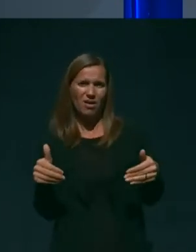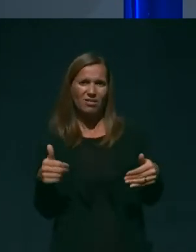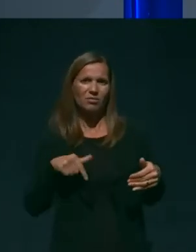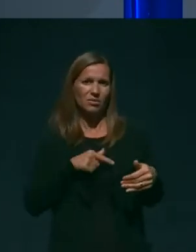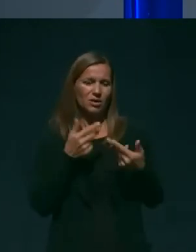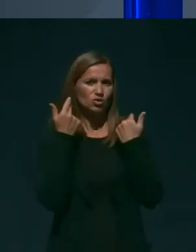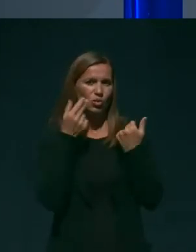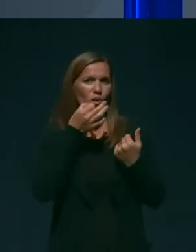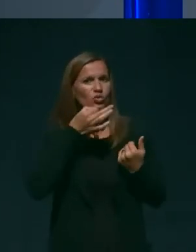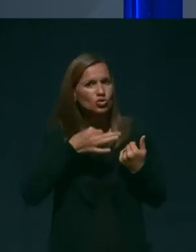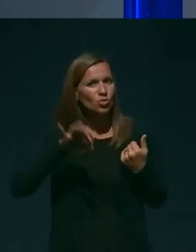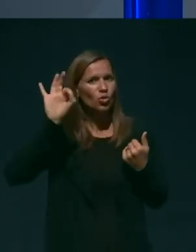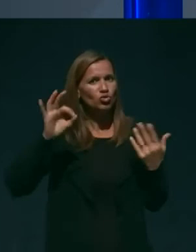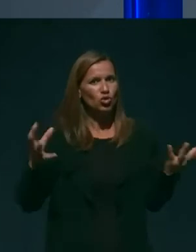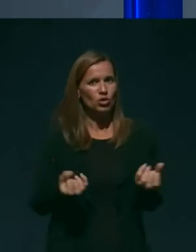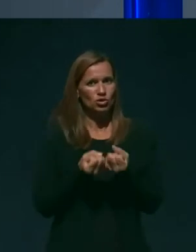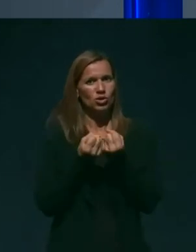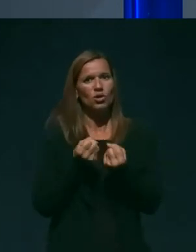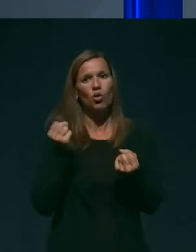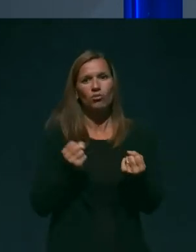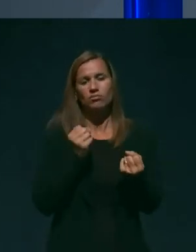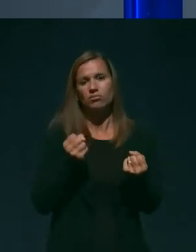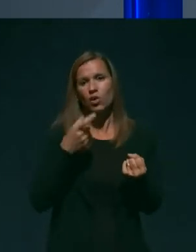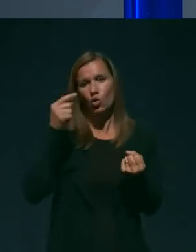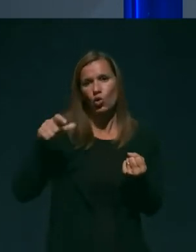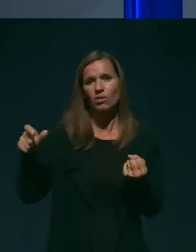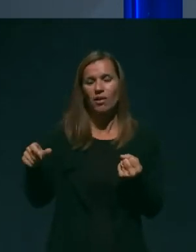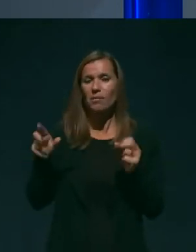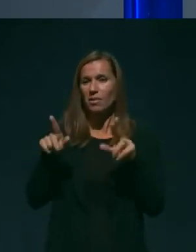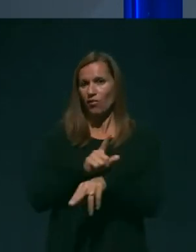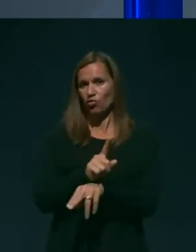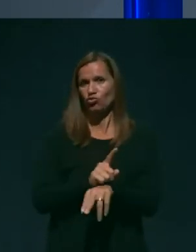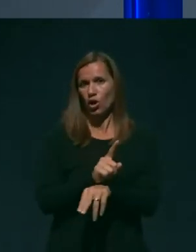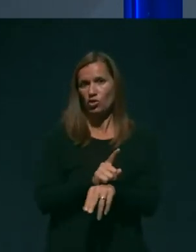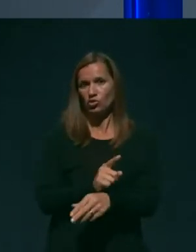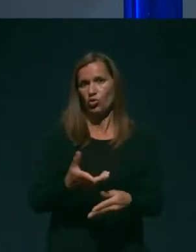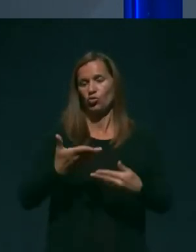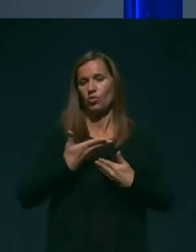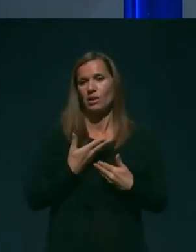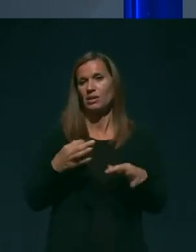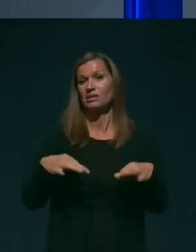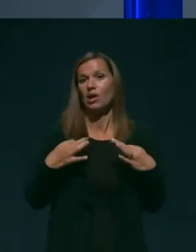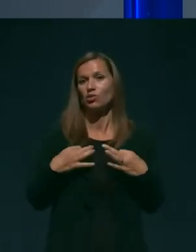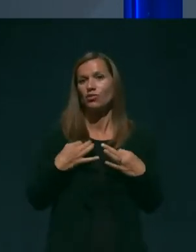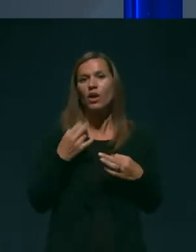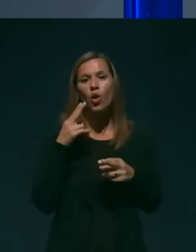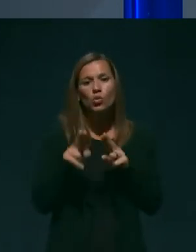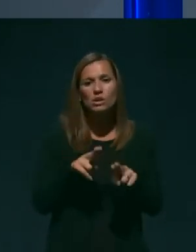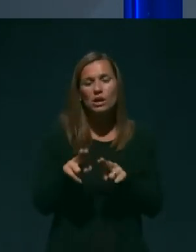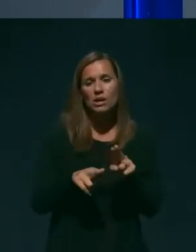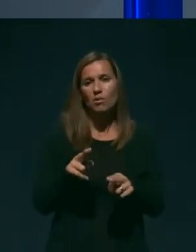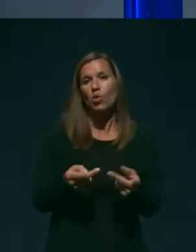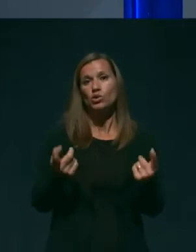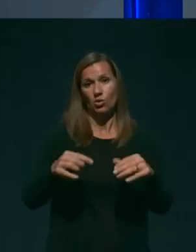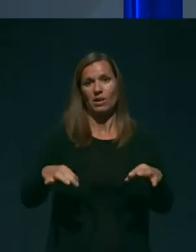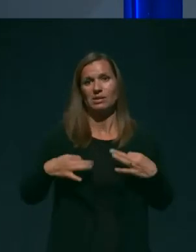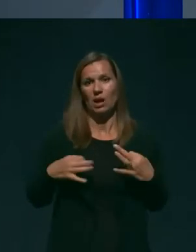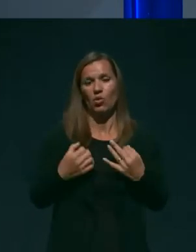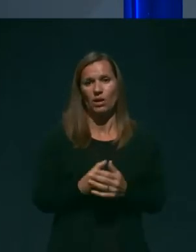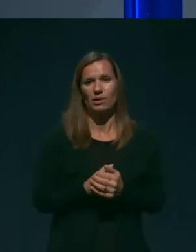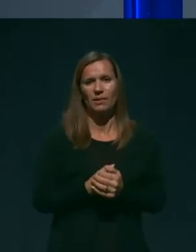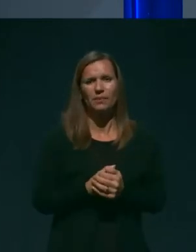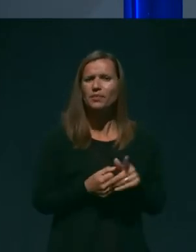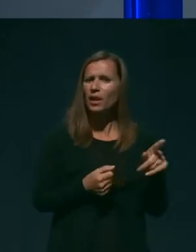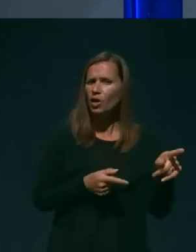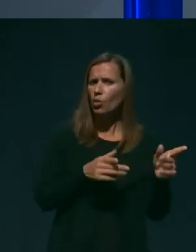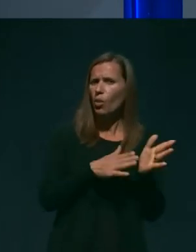da bi ljudje sveda bili pravočasno deležni zdravstvene oskrbe oziroma zdravljenja. Pomeni to dodatno delo